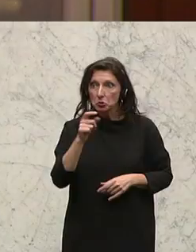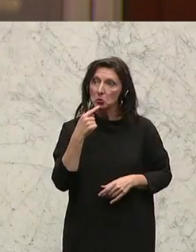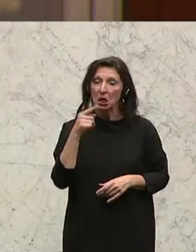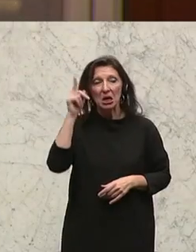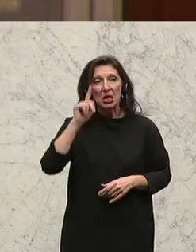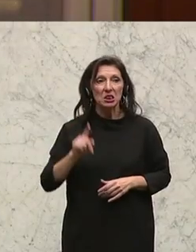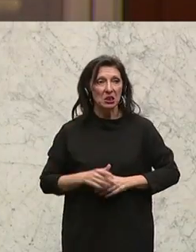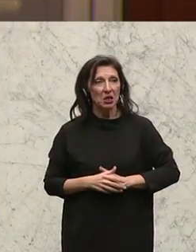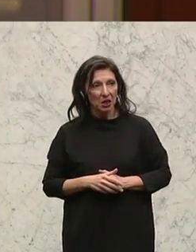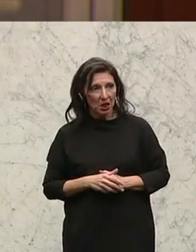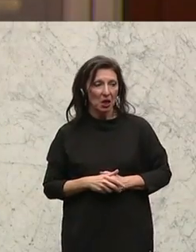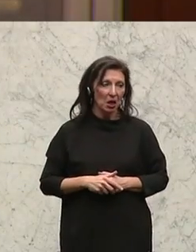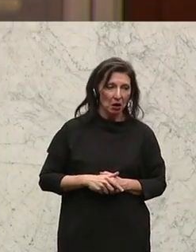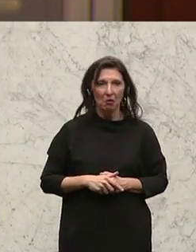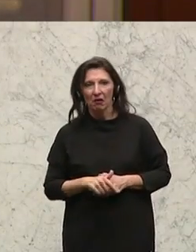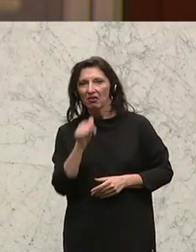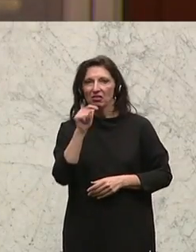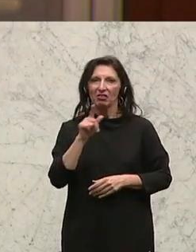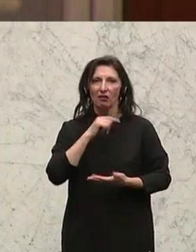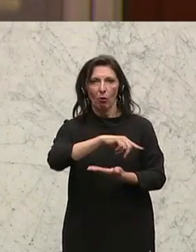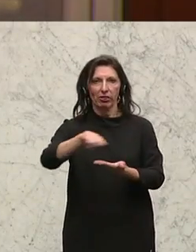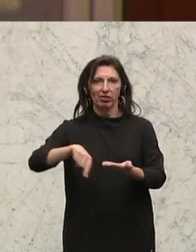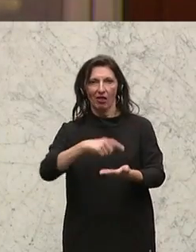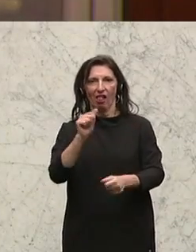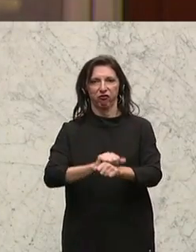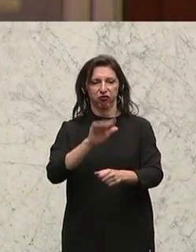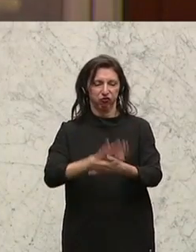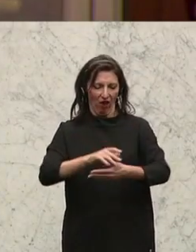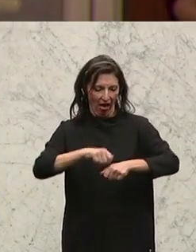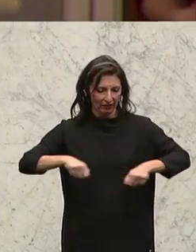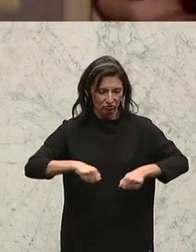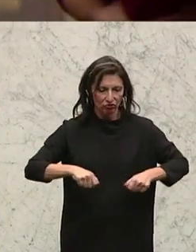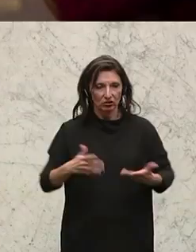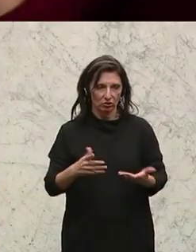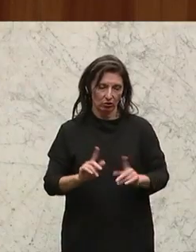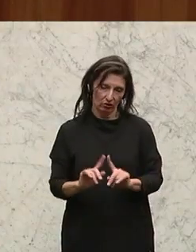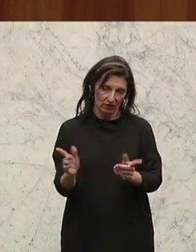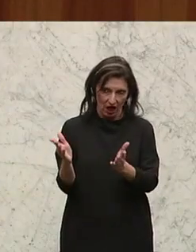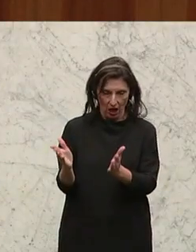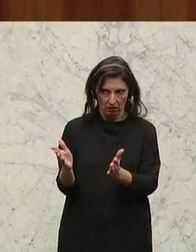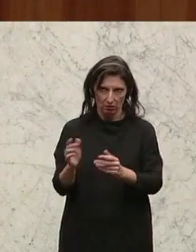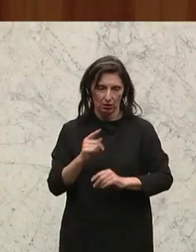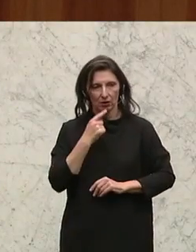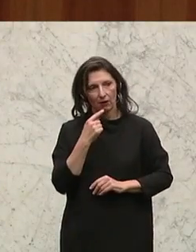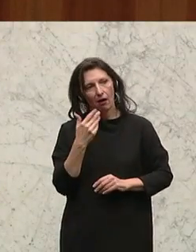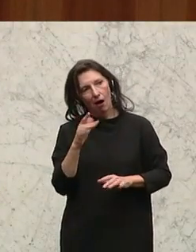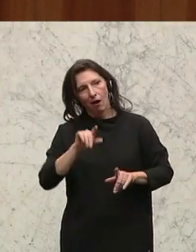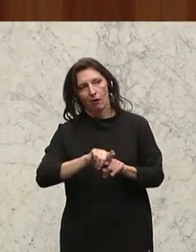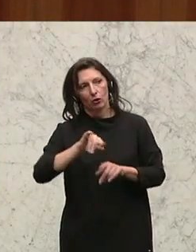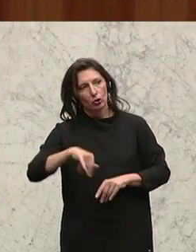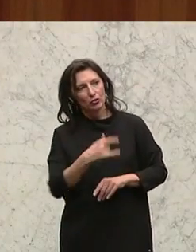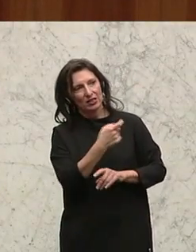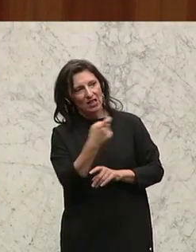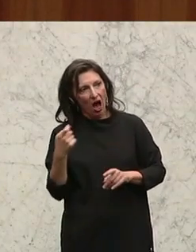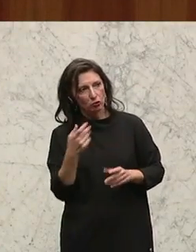ist doch mehr als das, was man am Fleischsteller sieht, dass man das auch hier dahingehend so nutzt und sagt, wir empfehlen das dann für den Justizanschluss